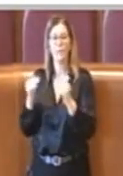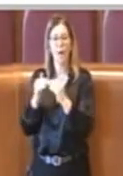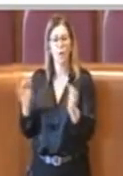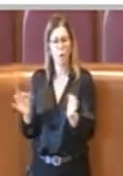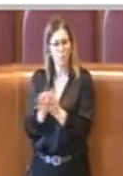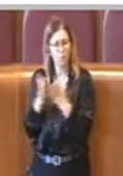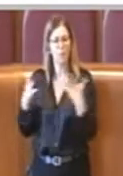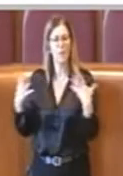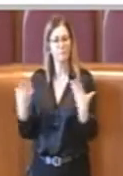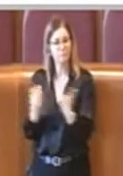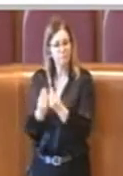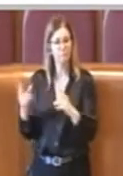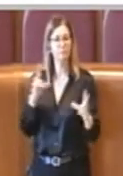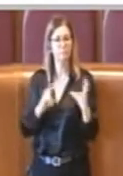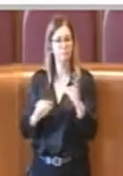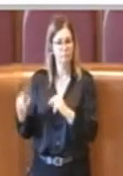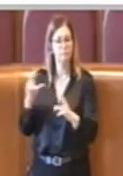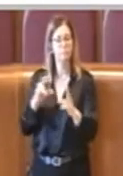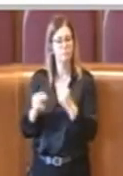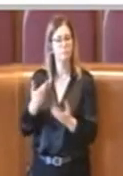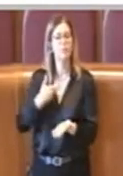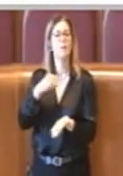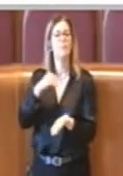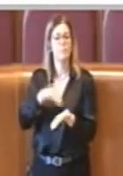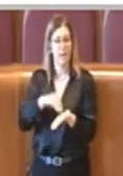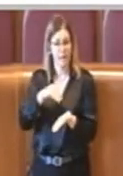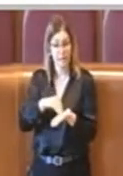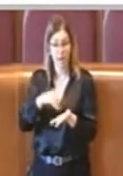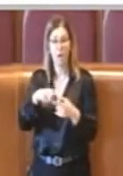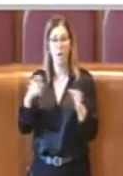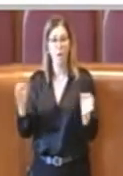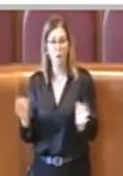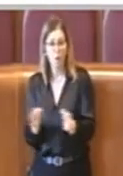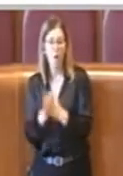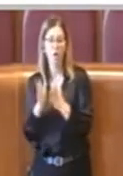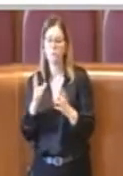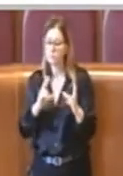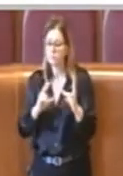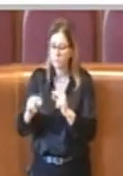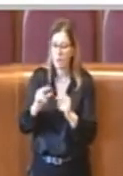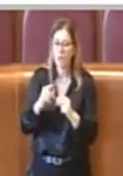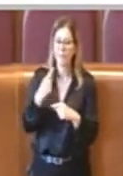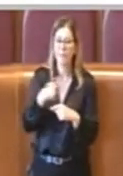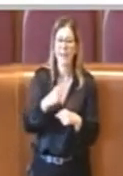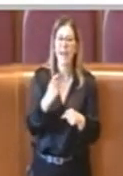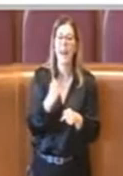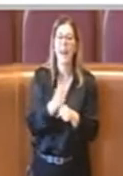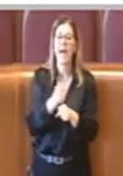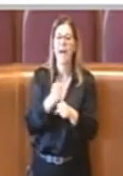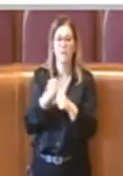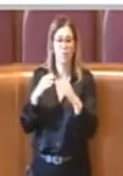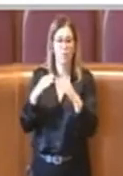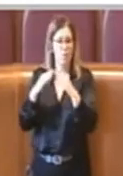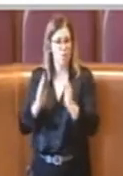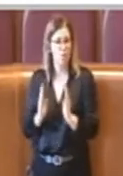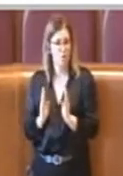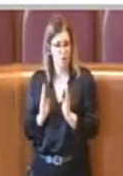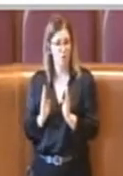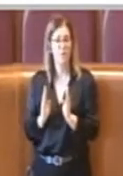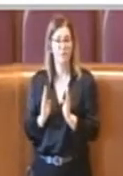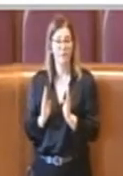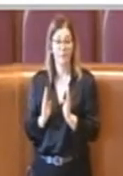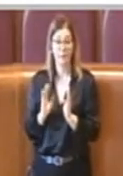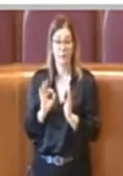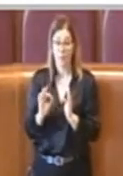e in quella occasione si sono confrontati sul tema del lavoro agile proprio durante l